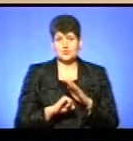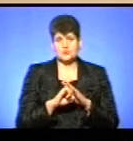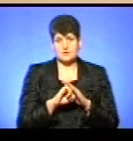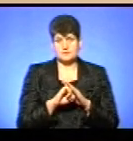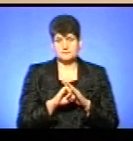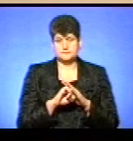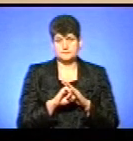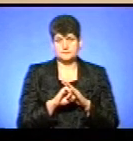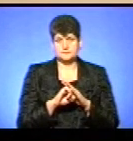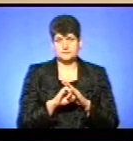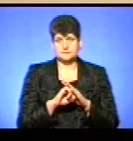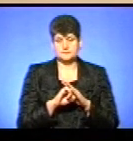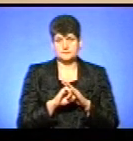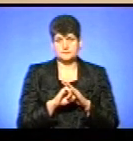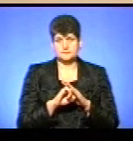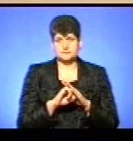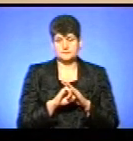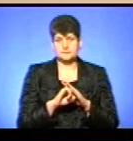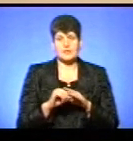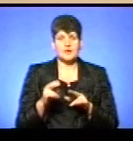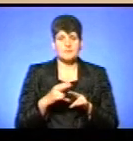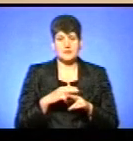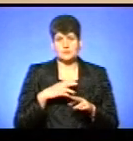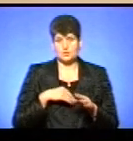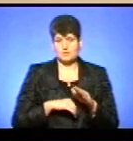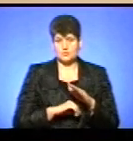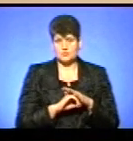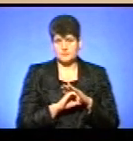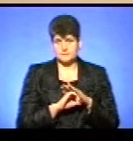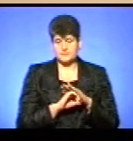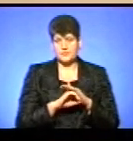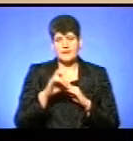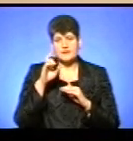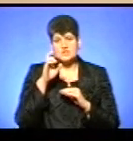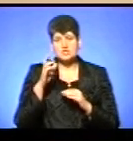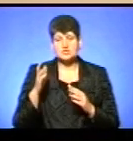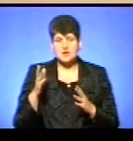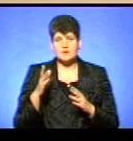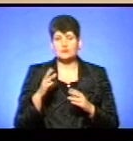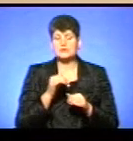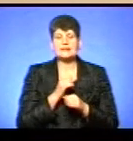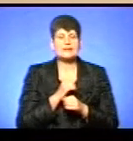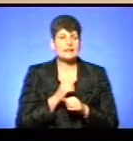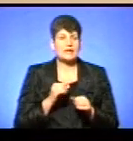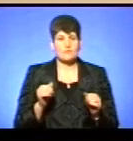державу не можна